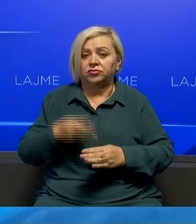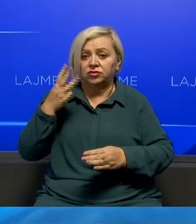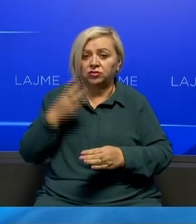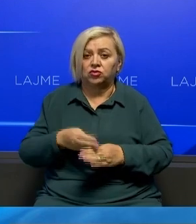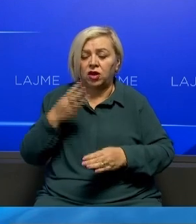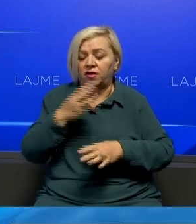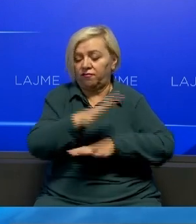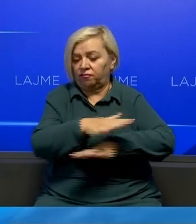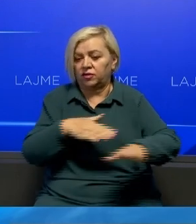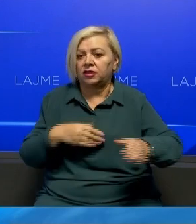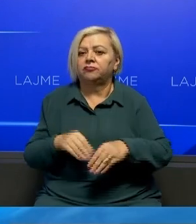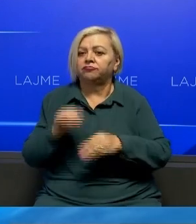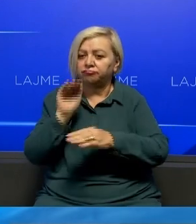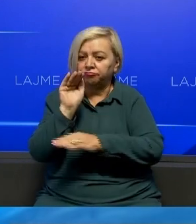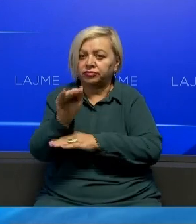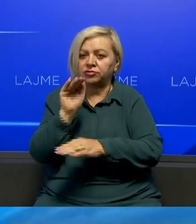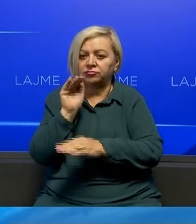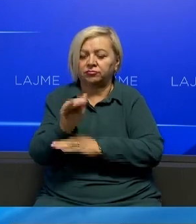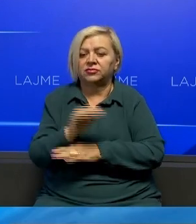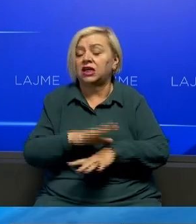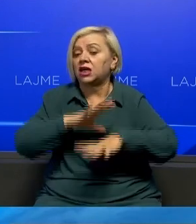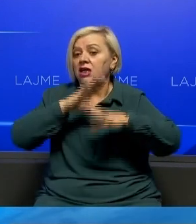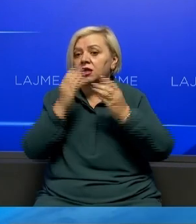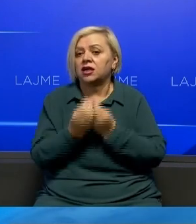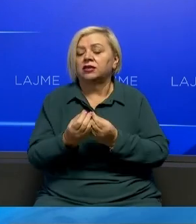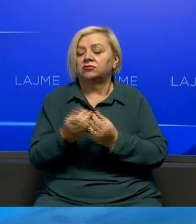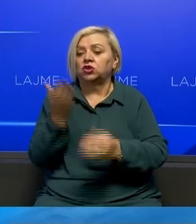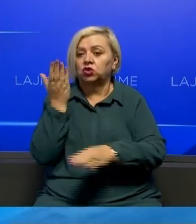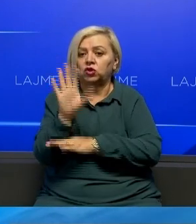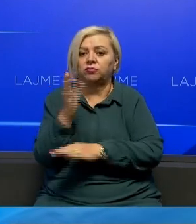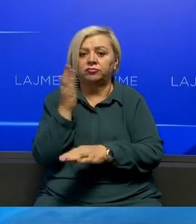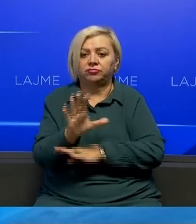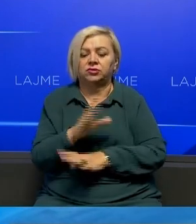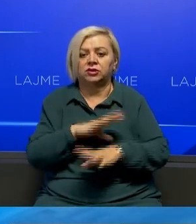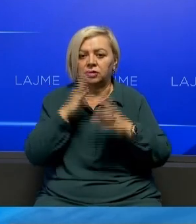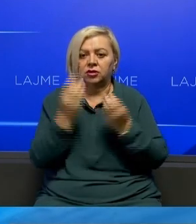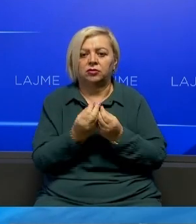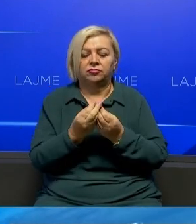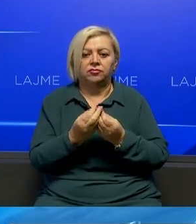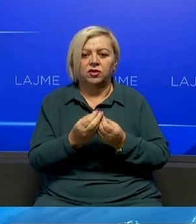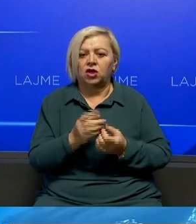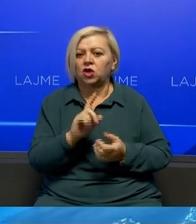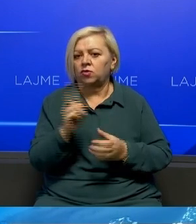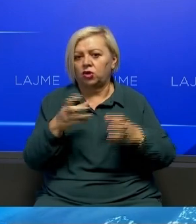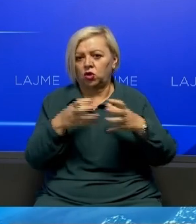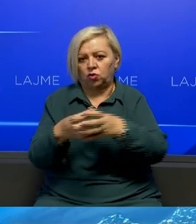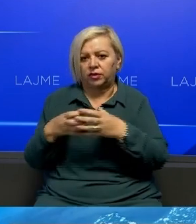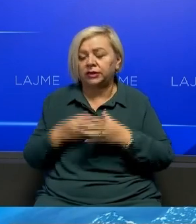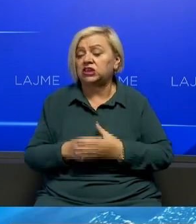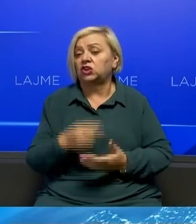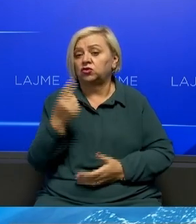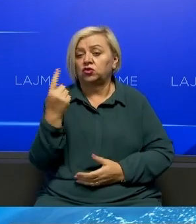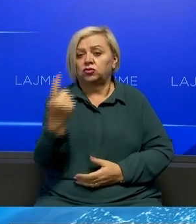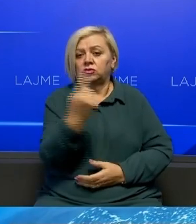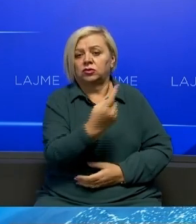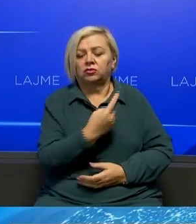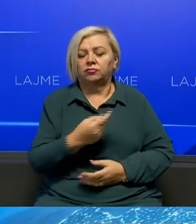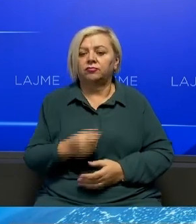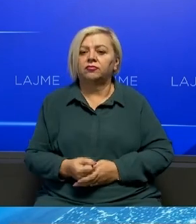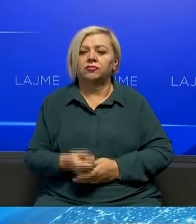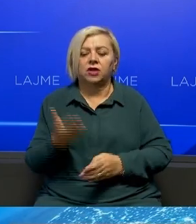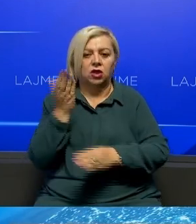Parlamentit E kanë bërë Për gjithë do deputet E jo vetëm Për gjithë do grup parlamentar Dhe